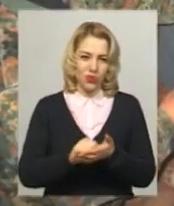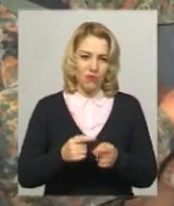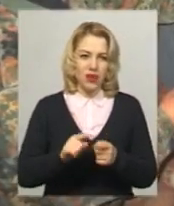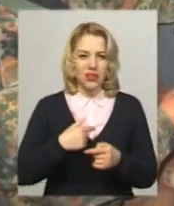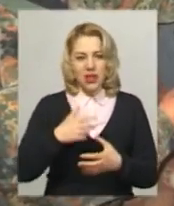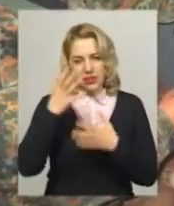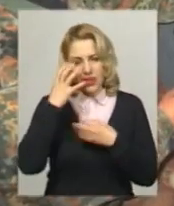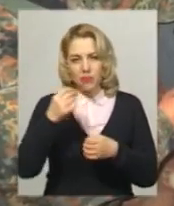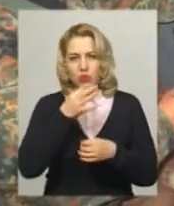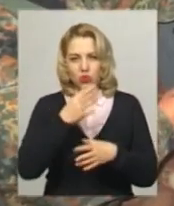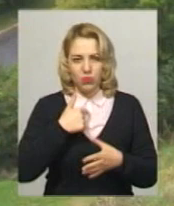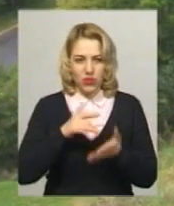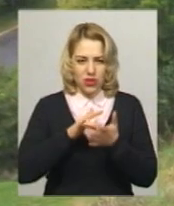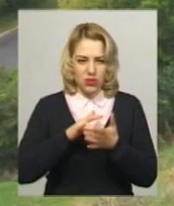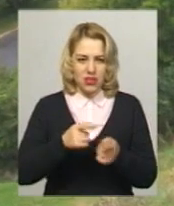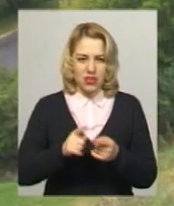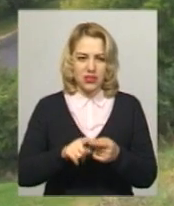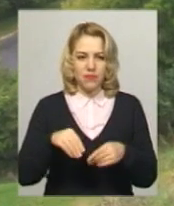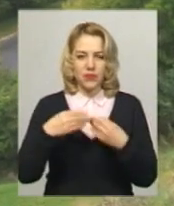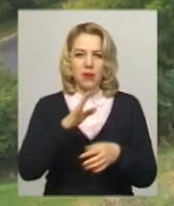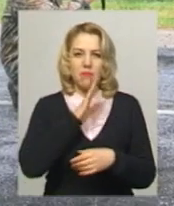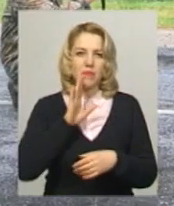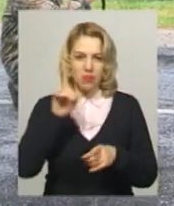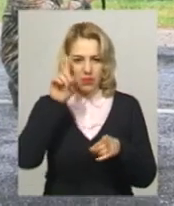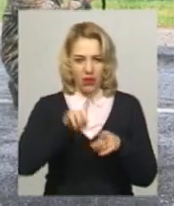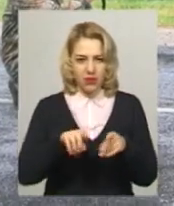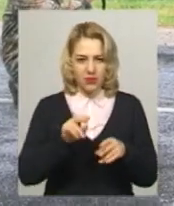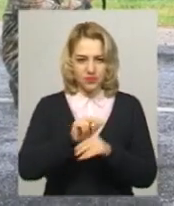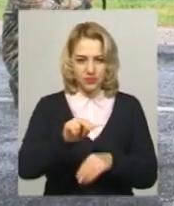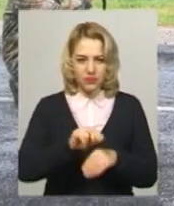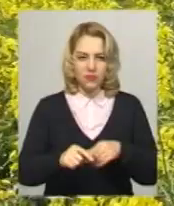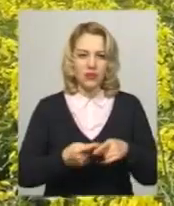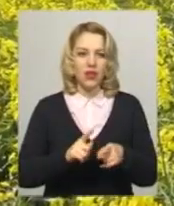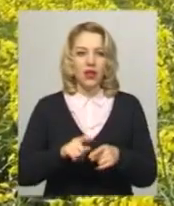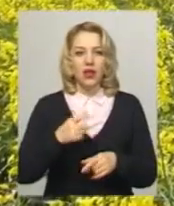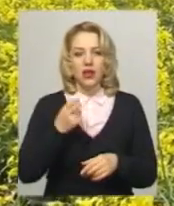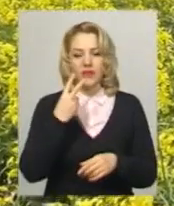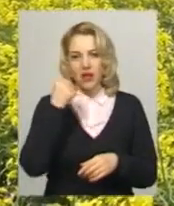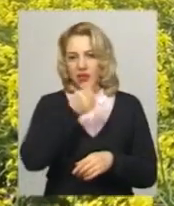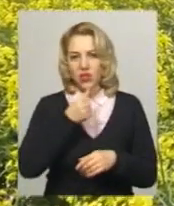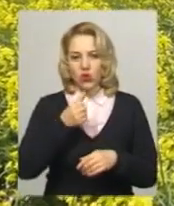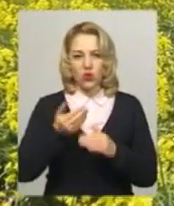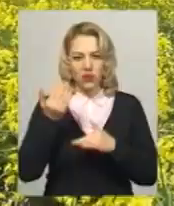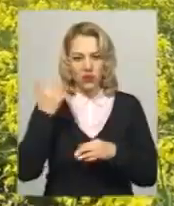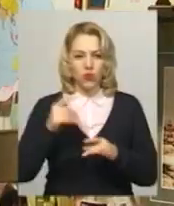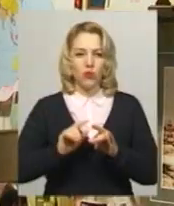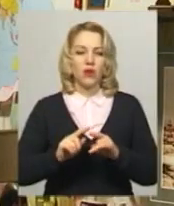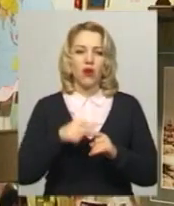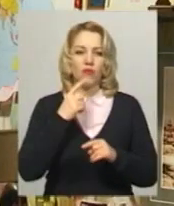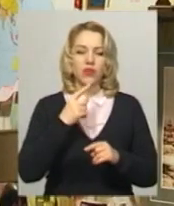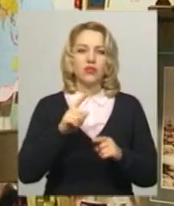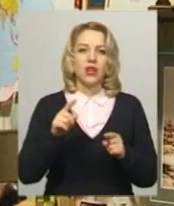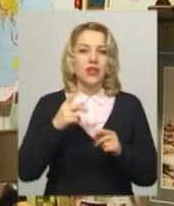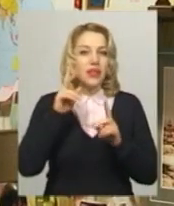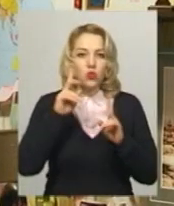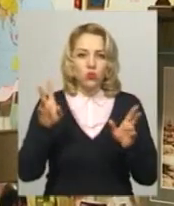дитинства, каже, любов до нього привів йому мамин брат. Екскурсії Хмельницьким придумав 12 років тому. Говорить, що не думав, що про них стане